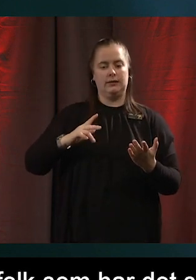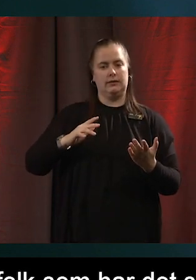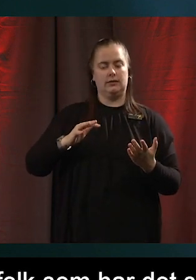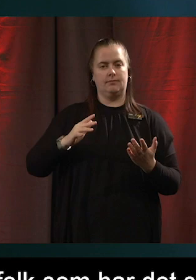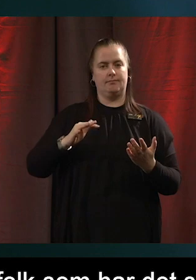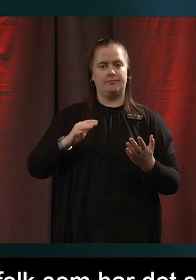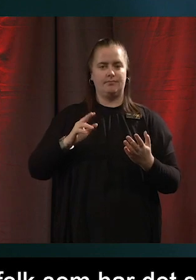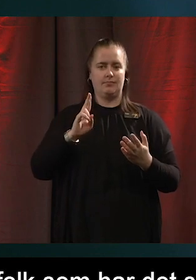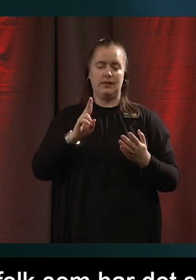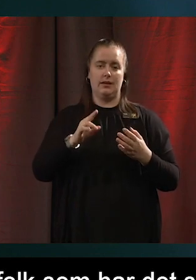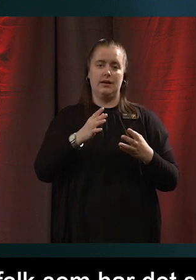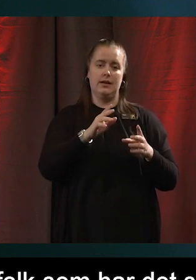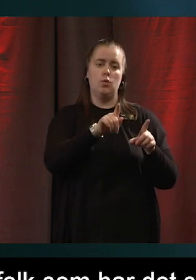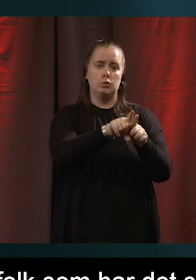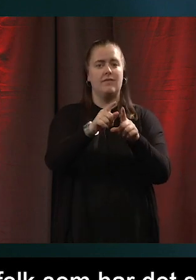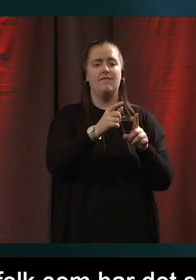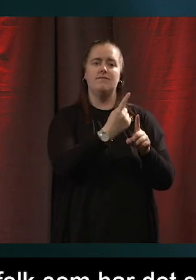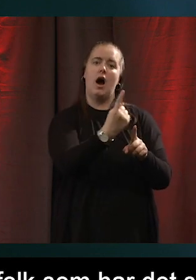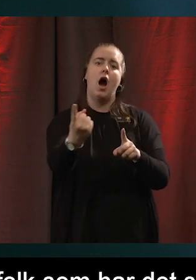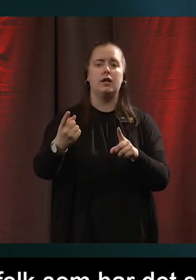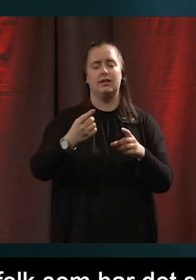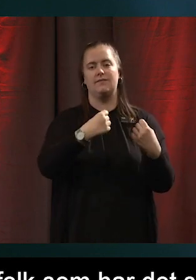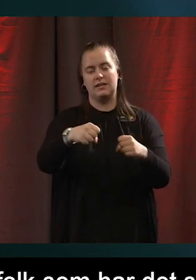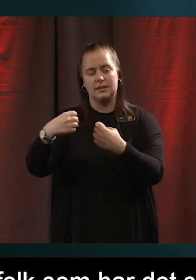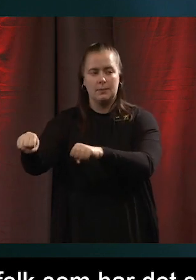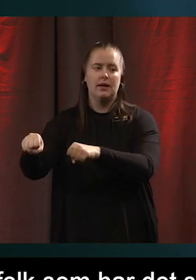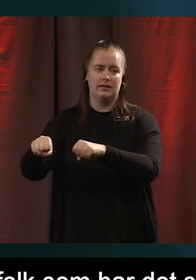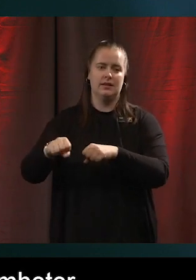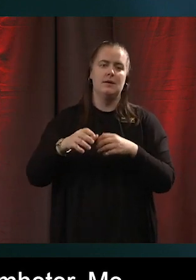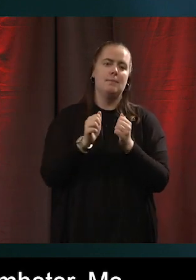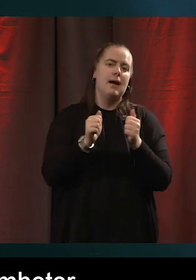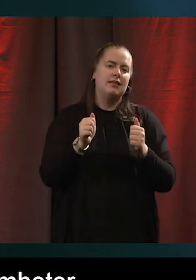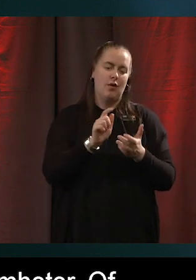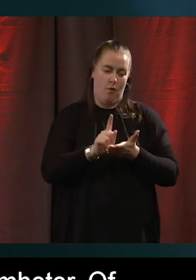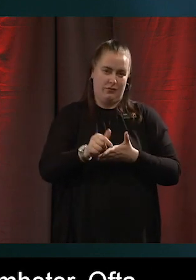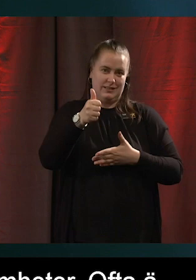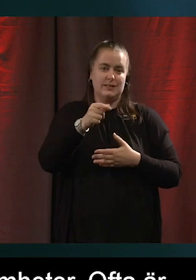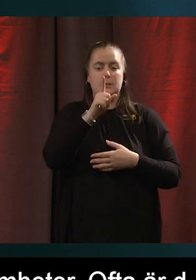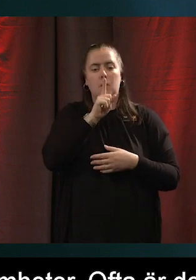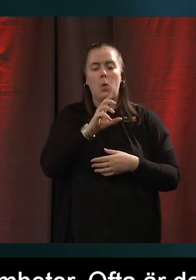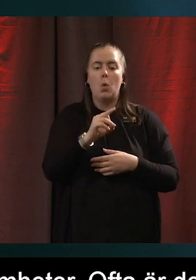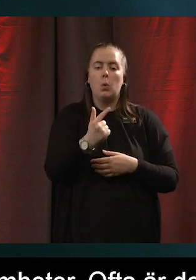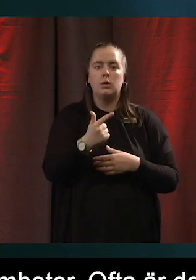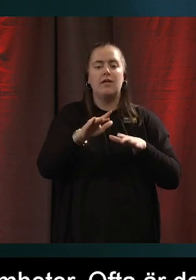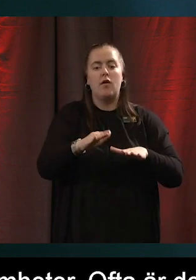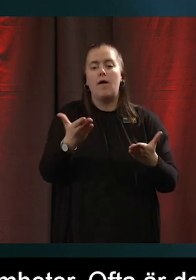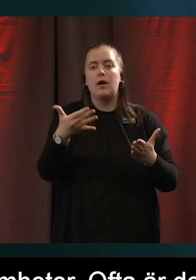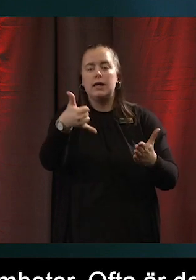till olika verksamheter men ofta på många orter så är det enda som finns kvar i biblioteket och då får de ta emot